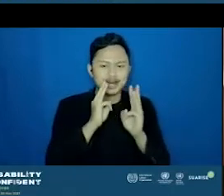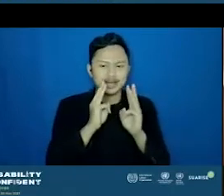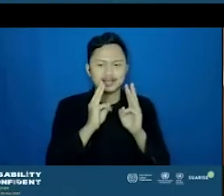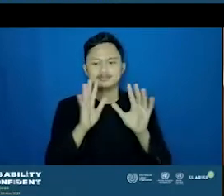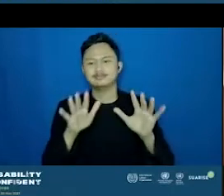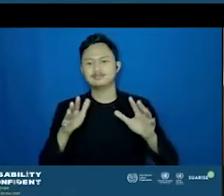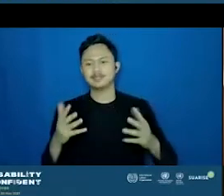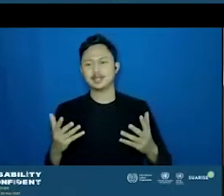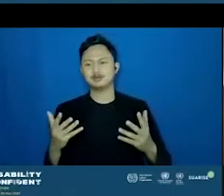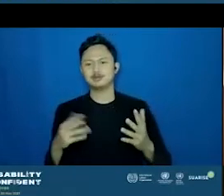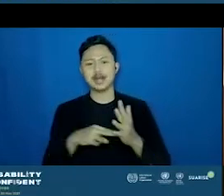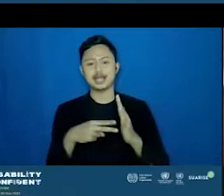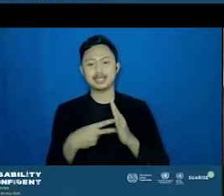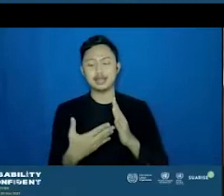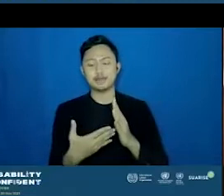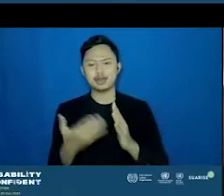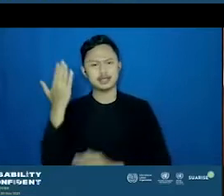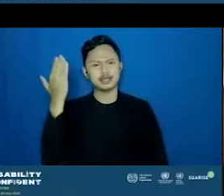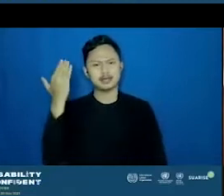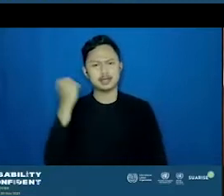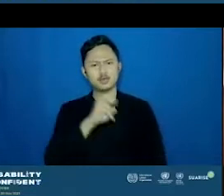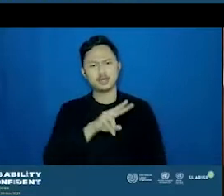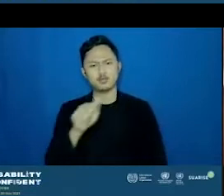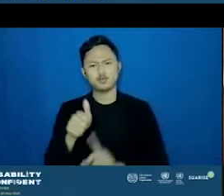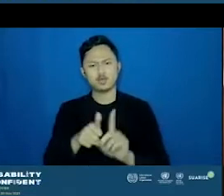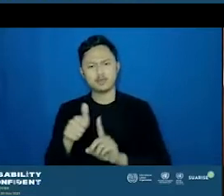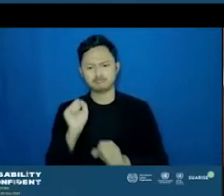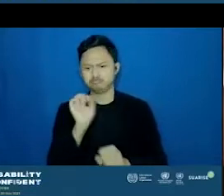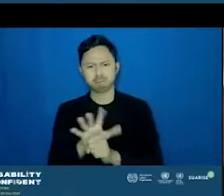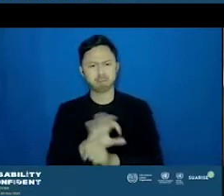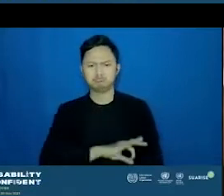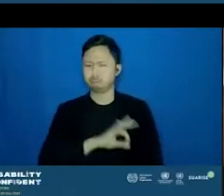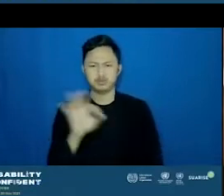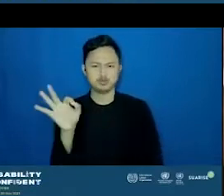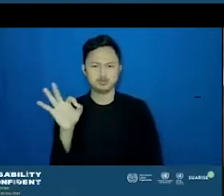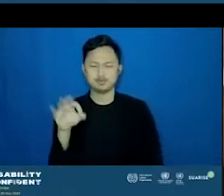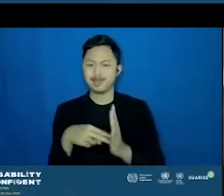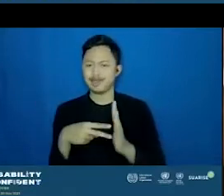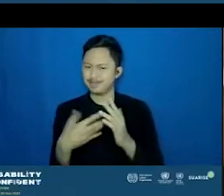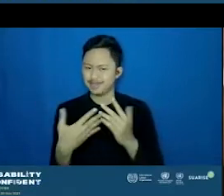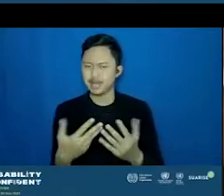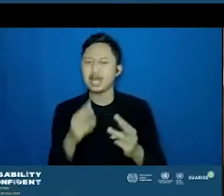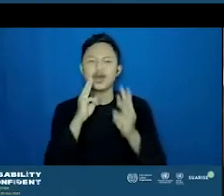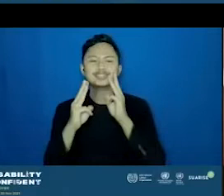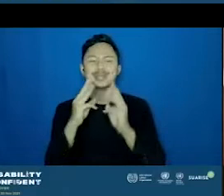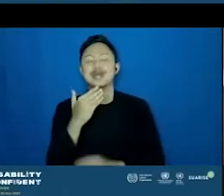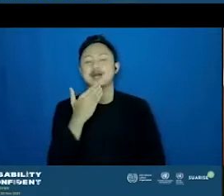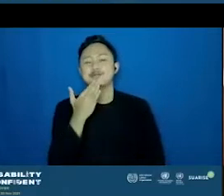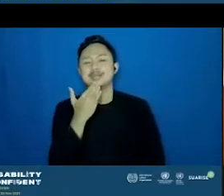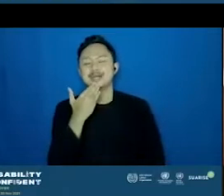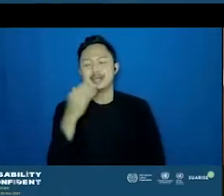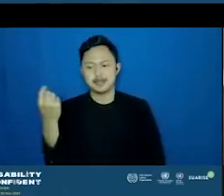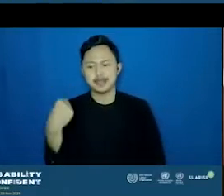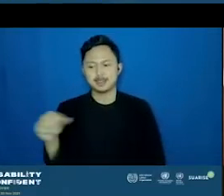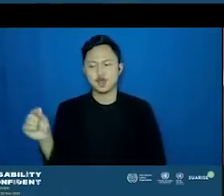tentu yang kemarin-kemarin tahun 2016 kan belum ada pandemi, jadi ya interview biasa, datang ke kantor, kemudian